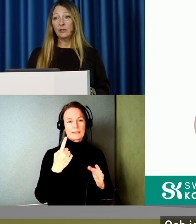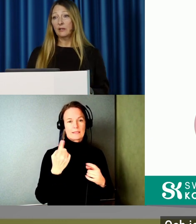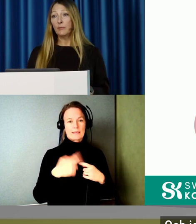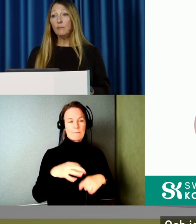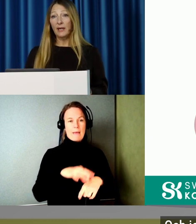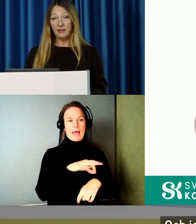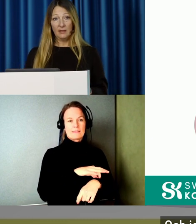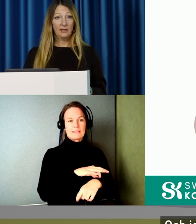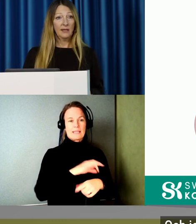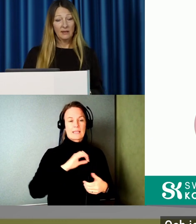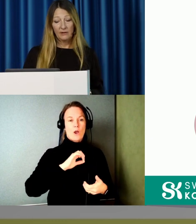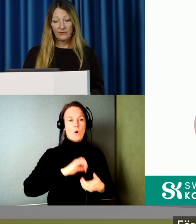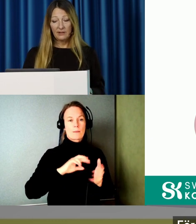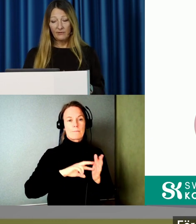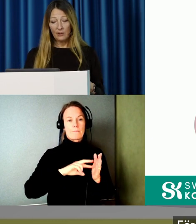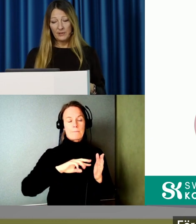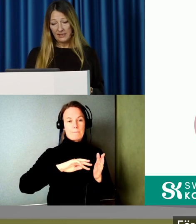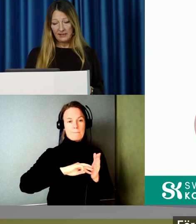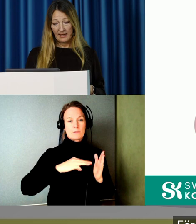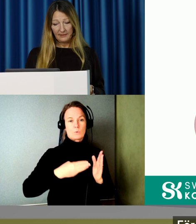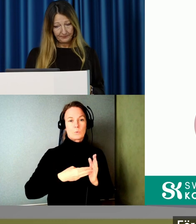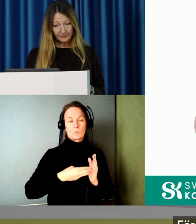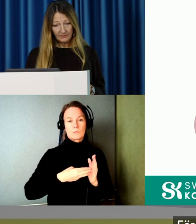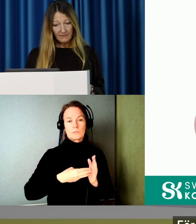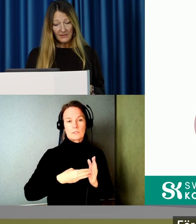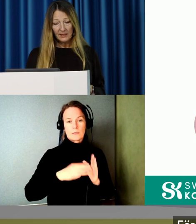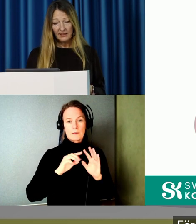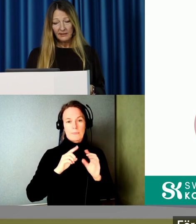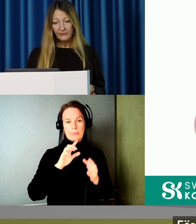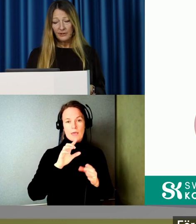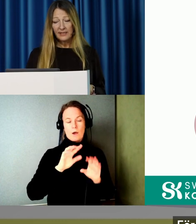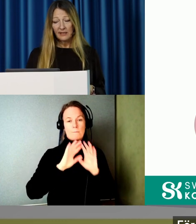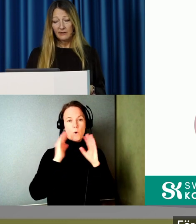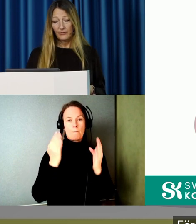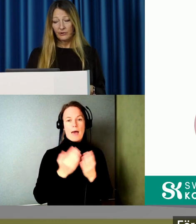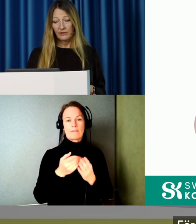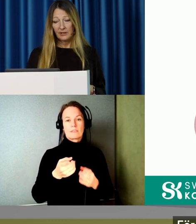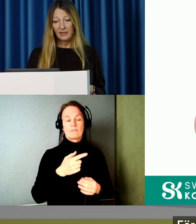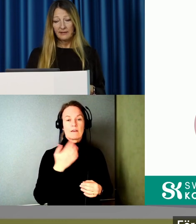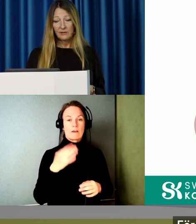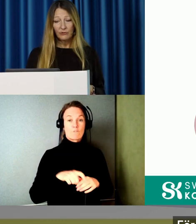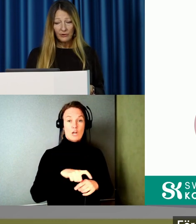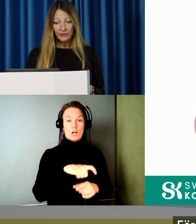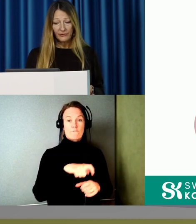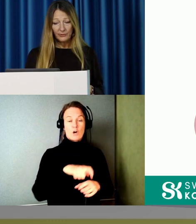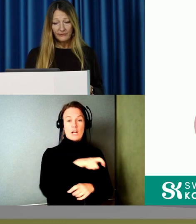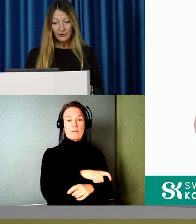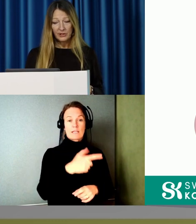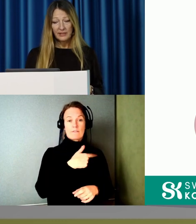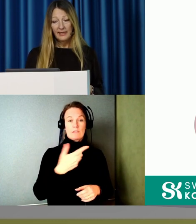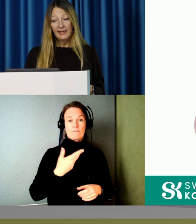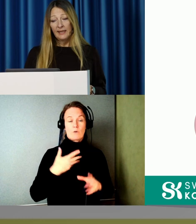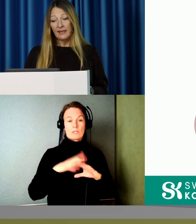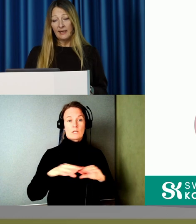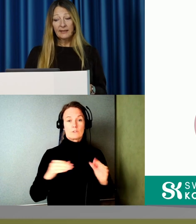och metoderbubblan. För att vi har precis här förra veckan fått lite resultat från vår